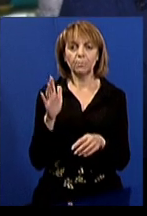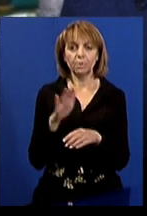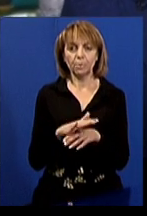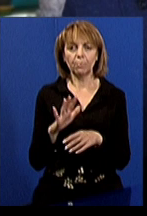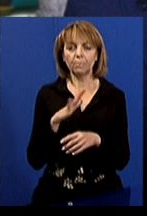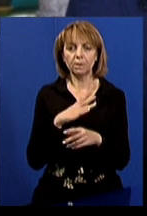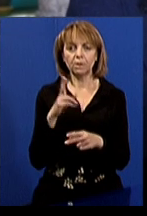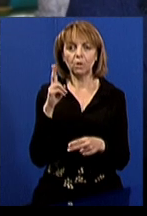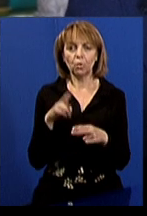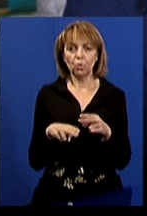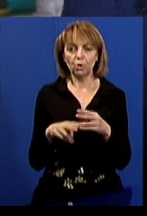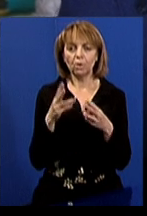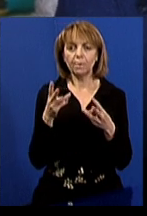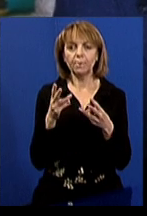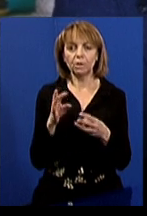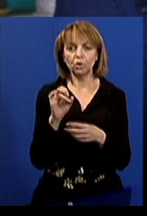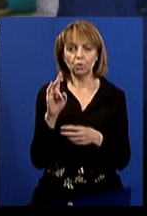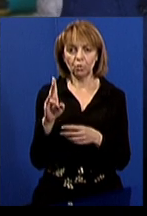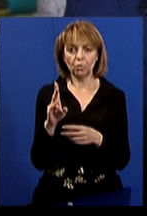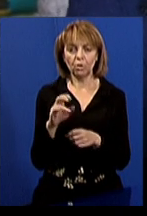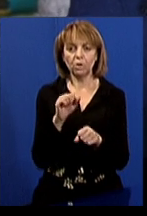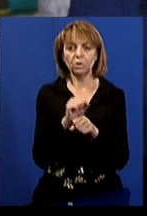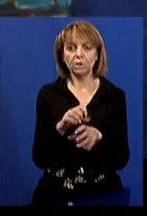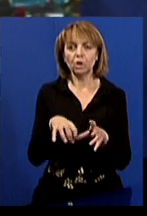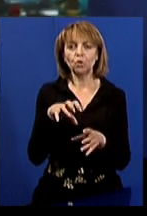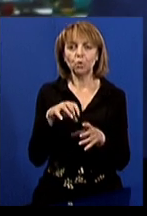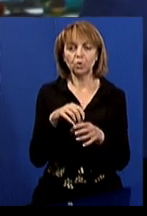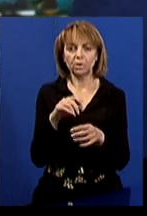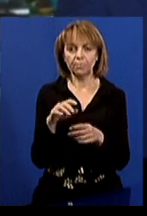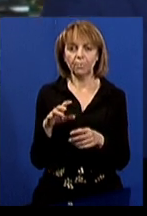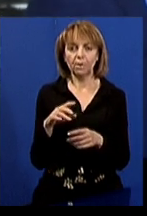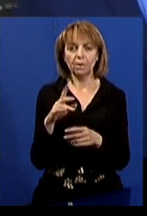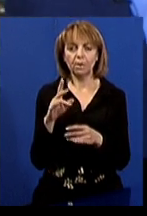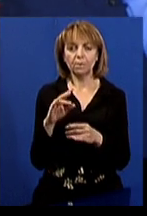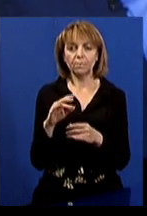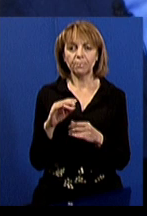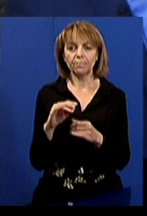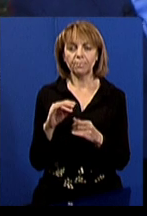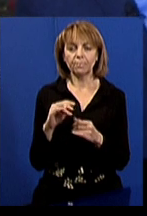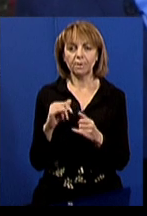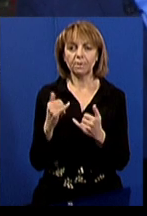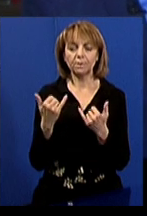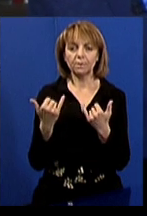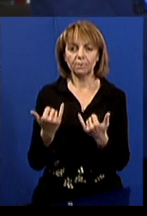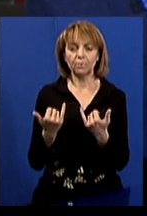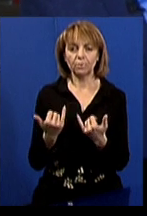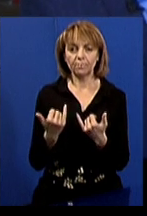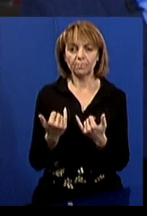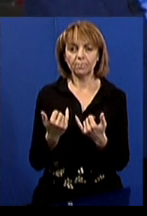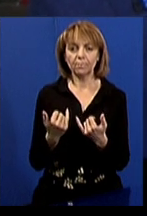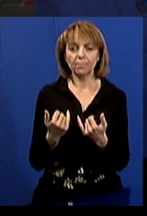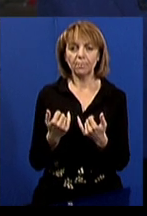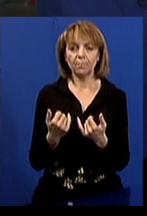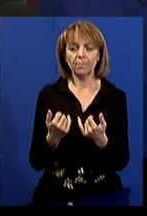завершили опалювальний